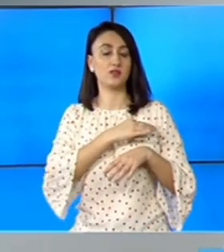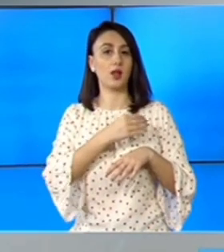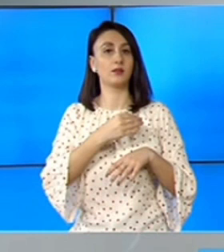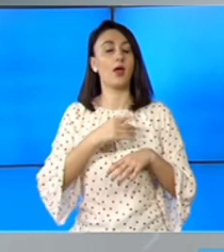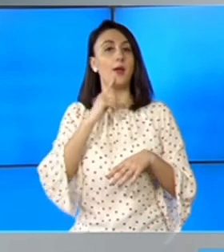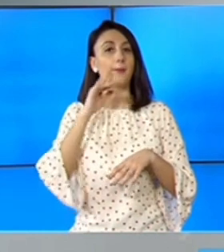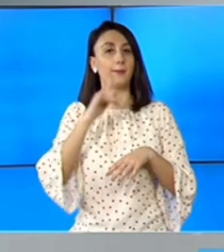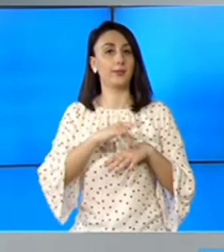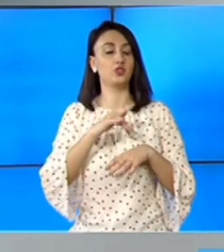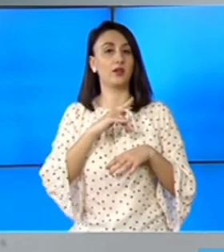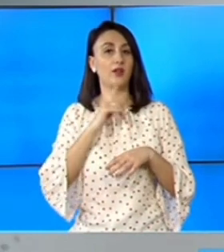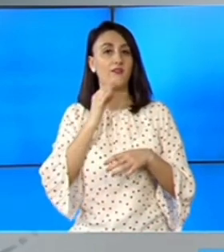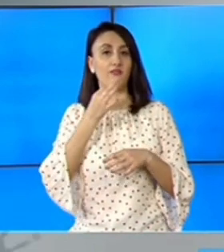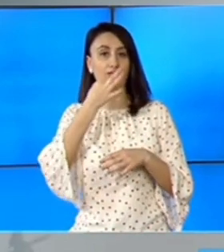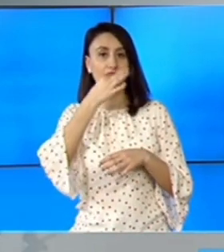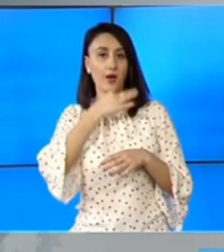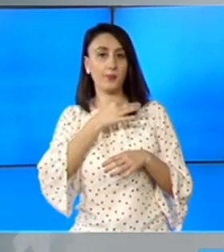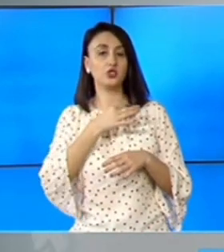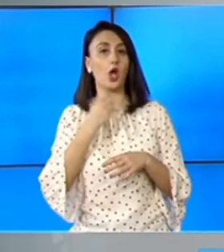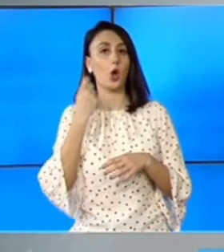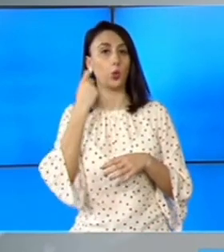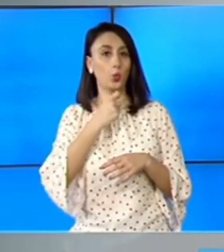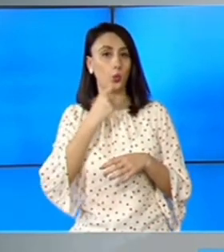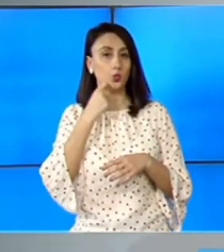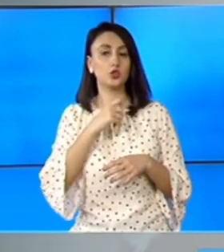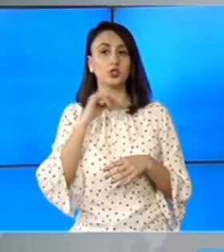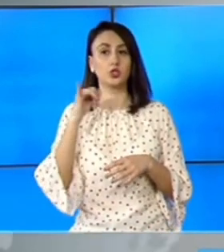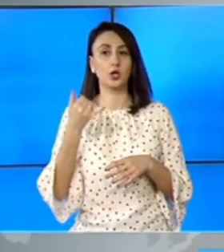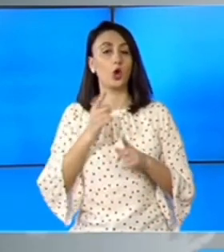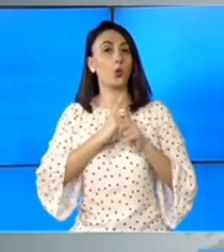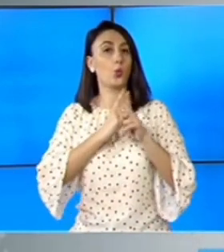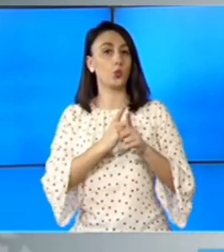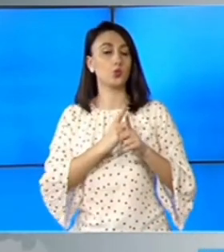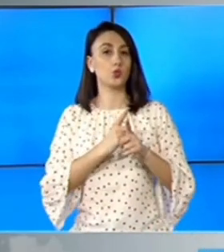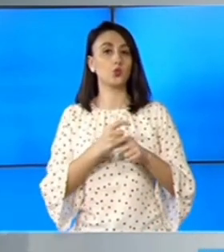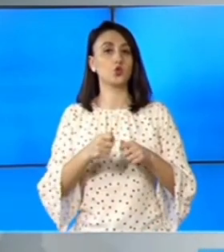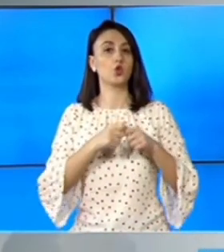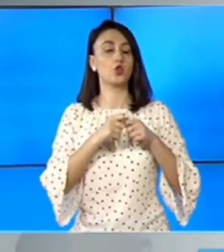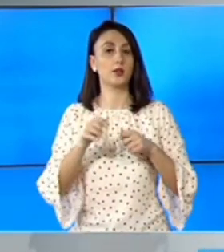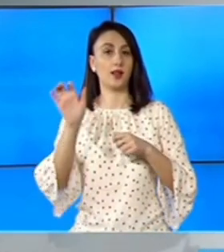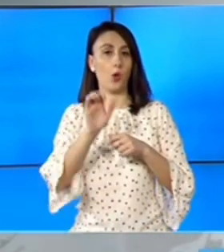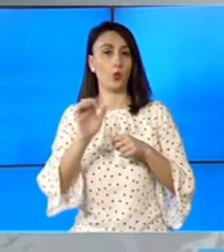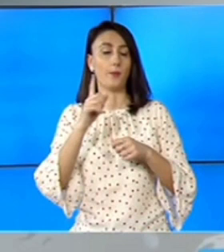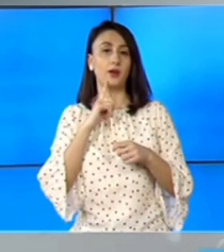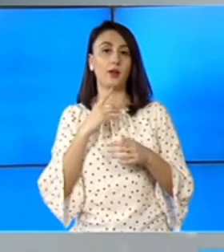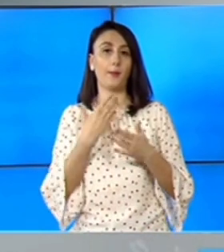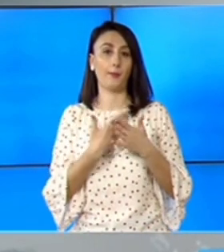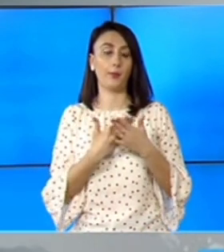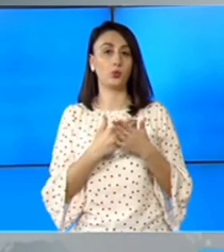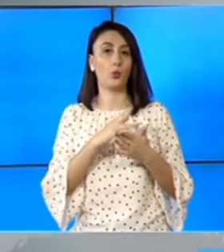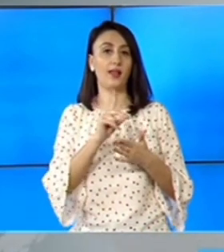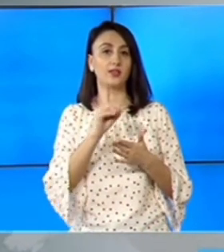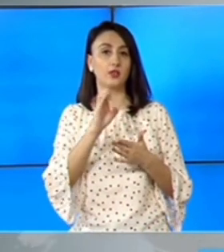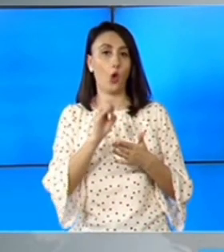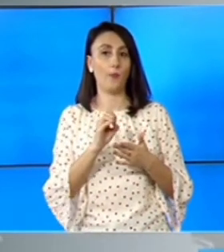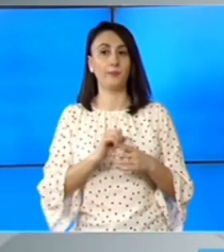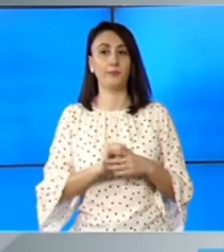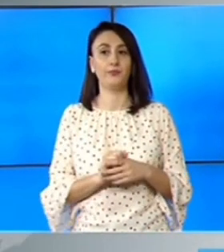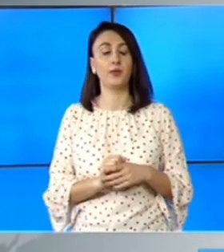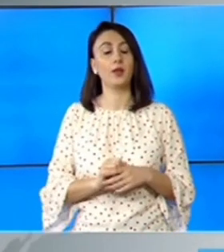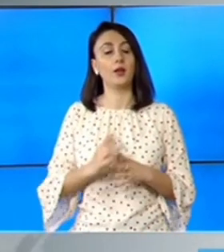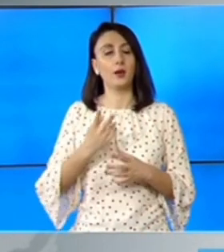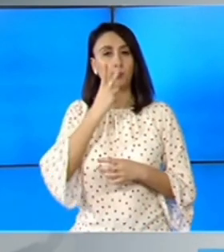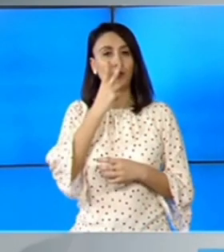Medicină și Farmacie Iuliu Hațieganu din Cluj-Napoca și cursuri ale Societății Europene de Endocrinologie. În ceea ce-l